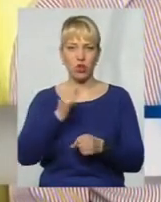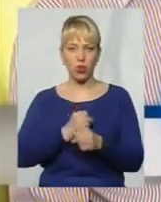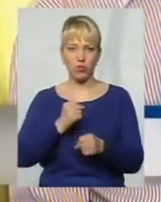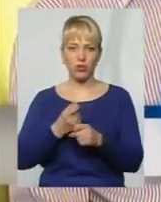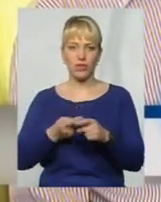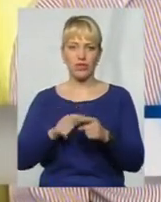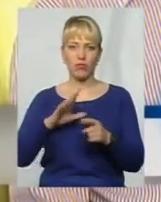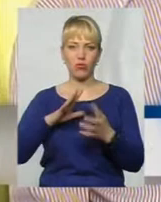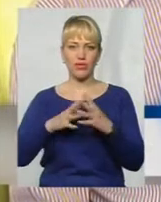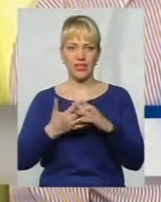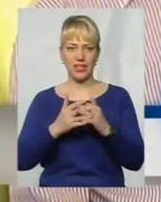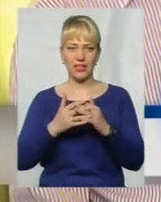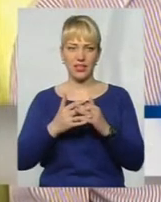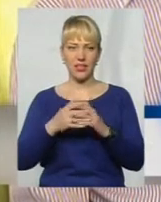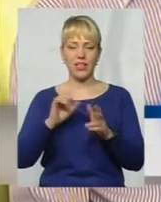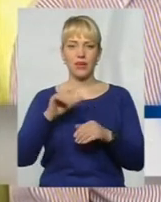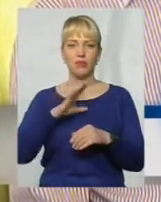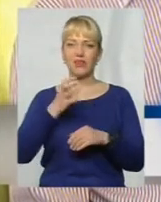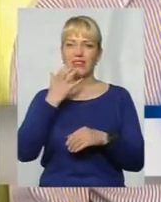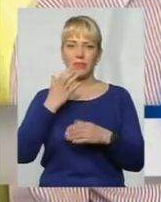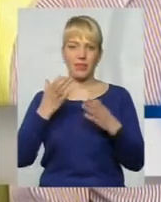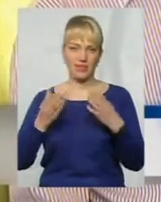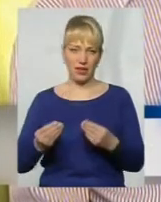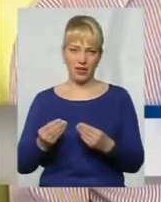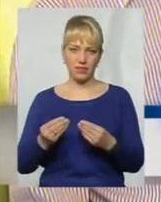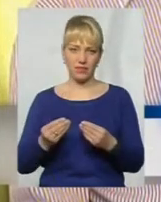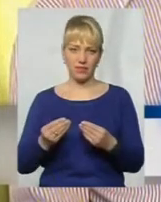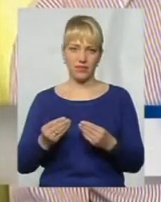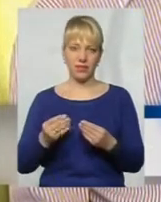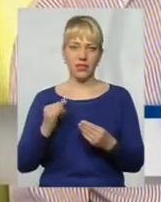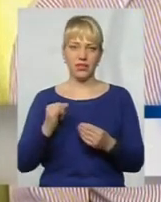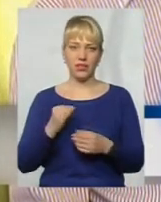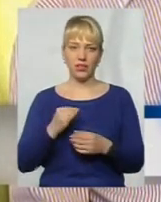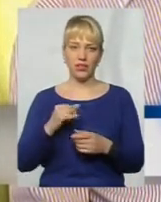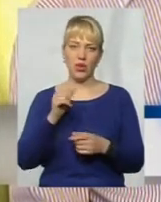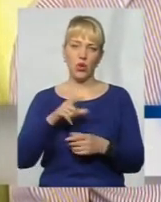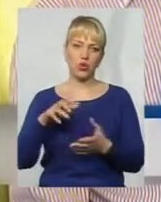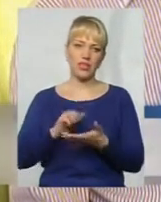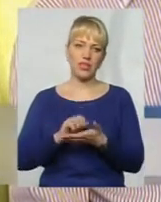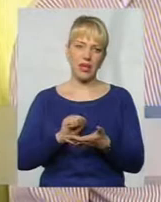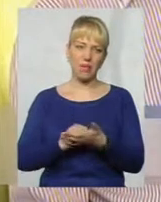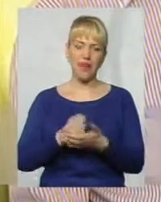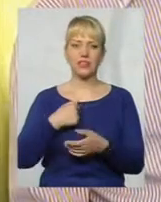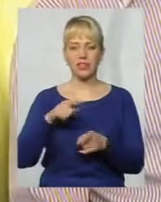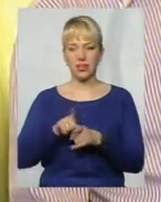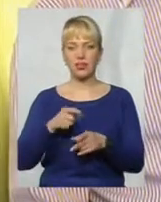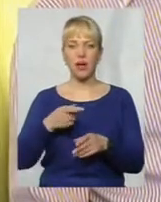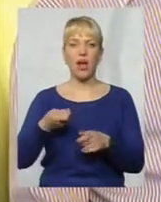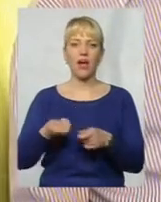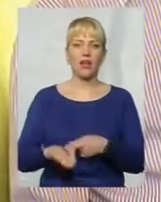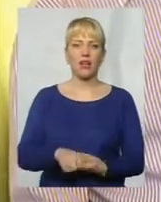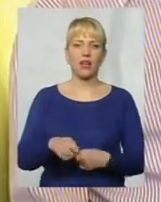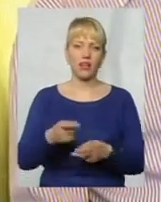Це було в селі, тоді теплий день був, і люди займалися, тому числі, і картошку садили.